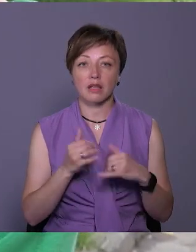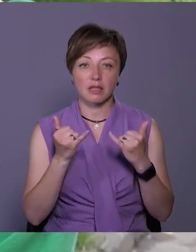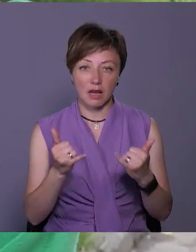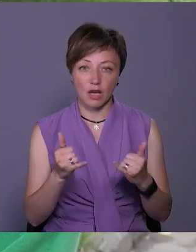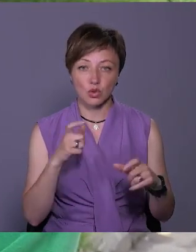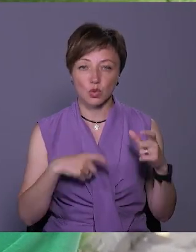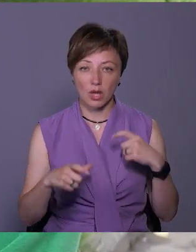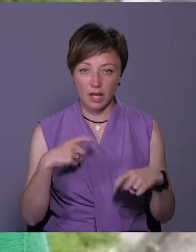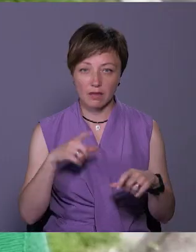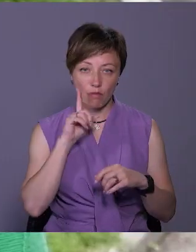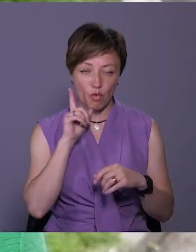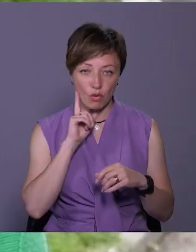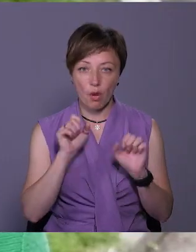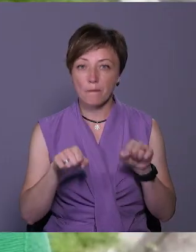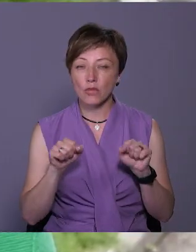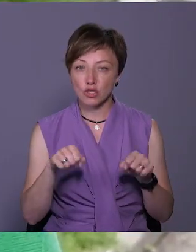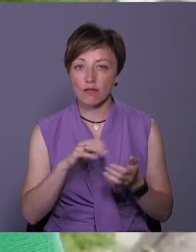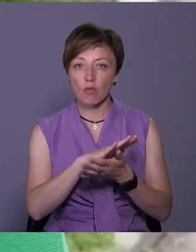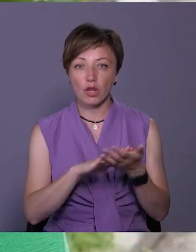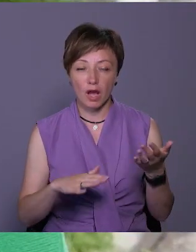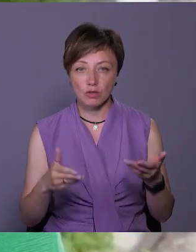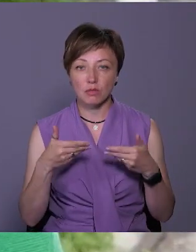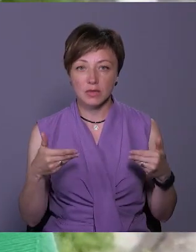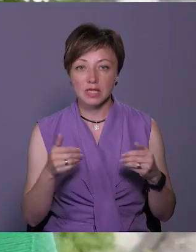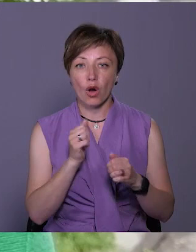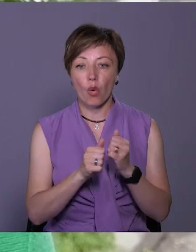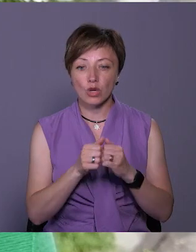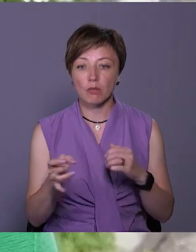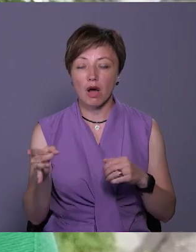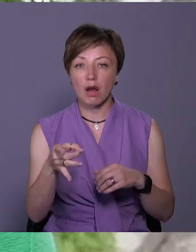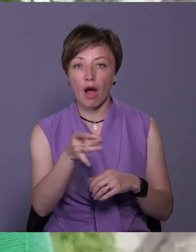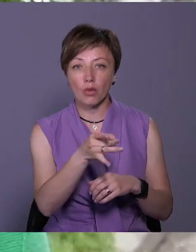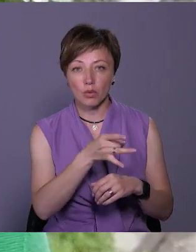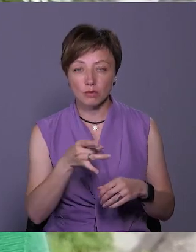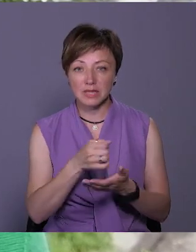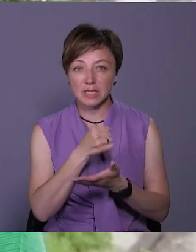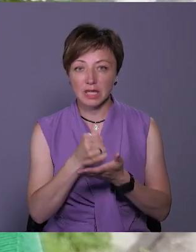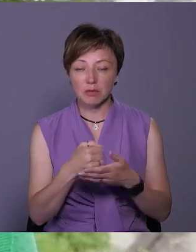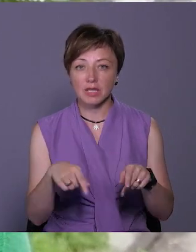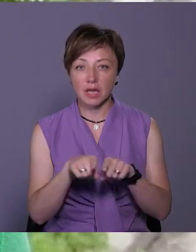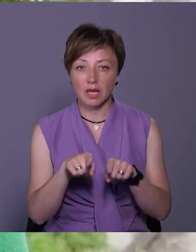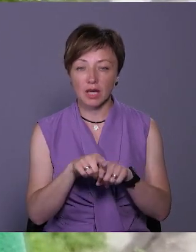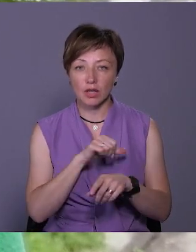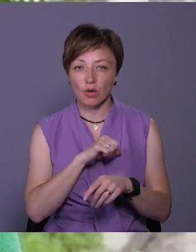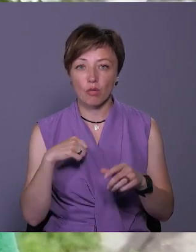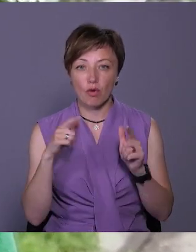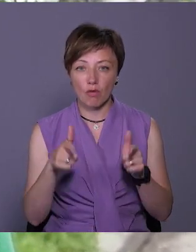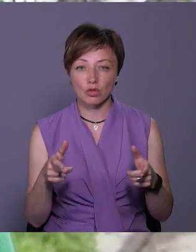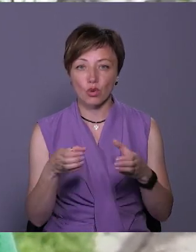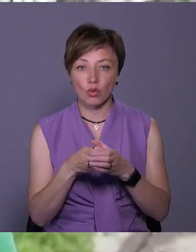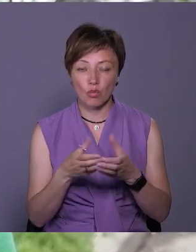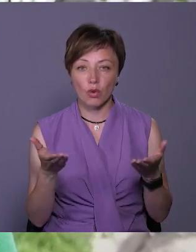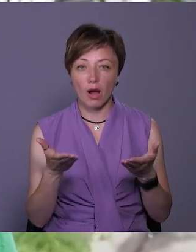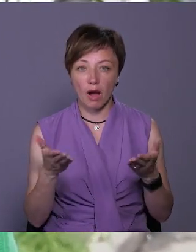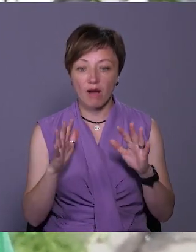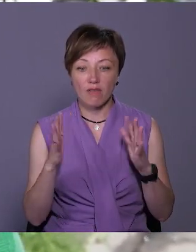студентів та молоді. Можливо, в подальшому ми за кожним мікрорайоном закріпуємо таку добровольчу групу, яка